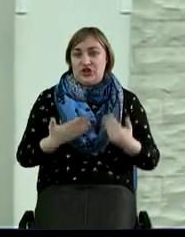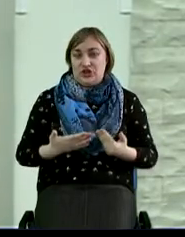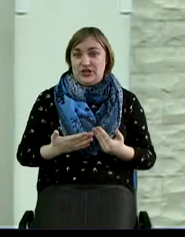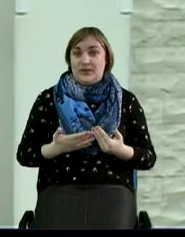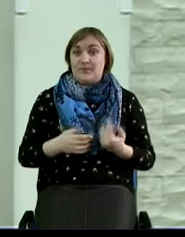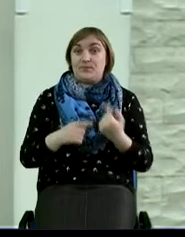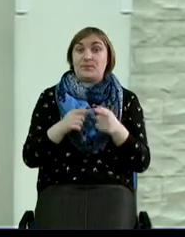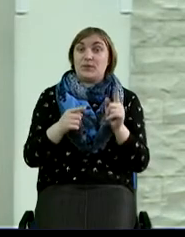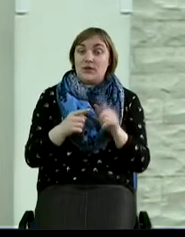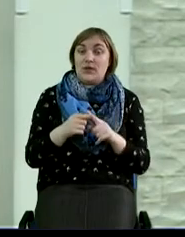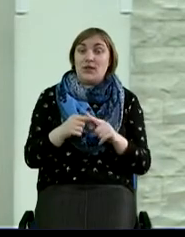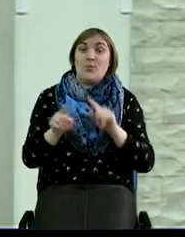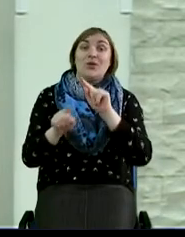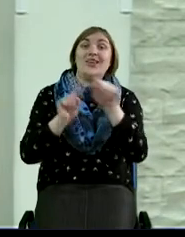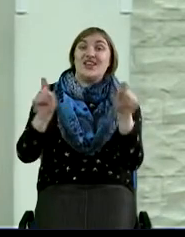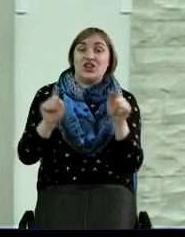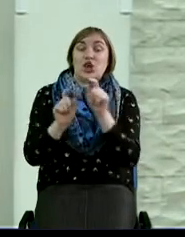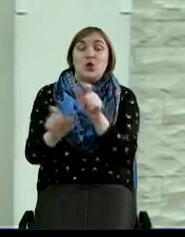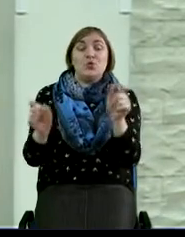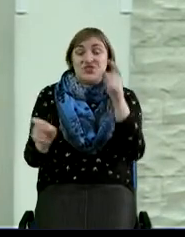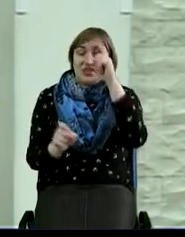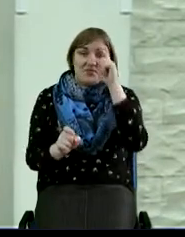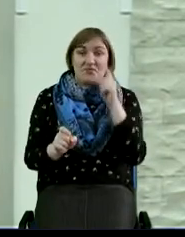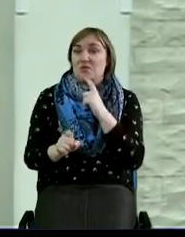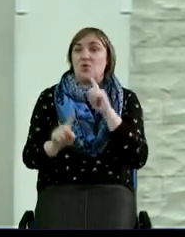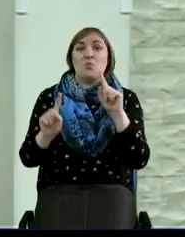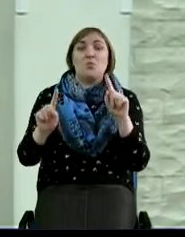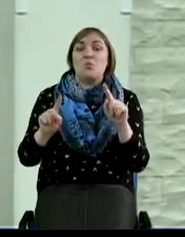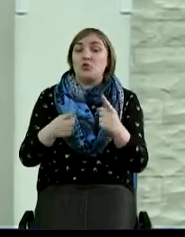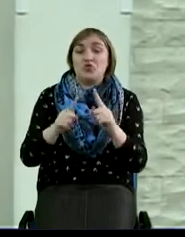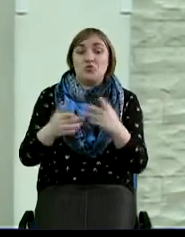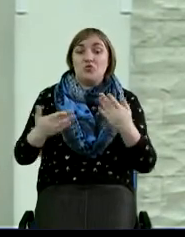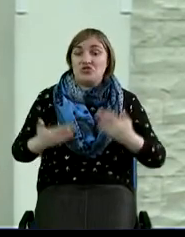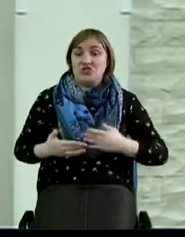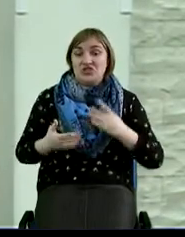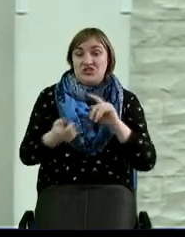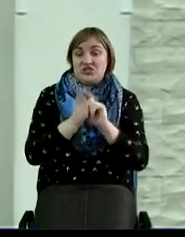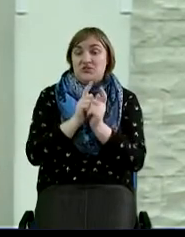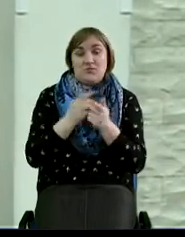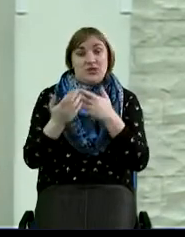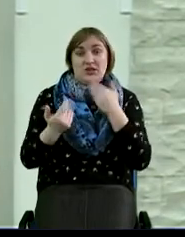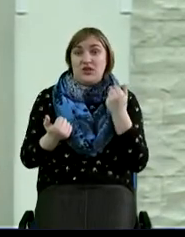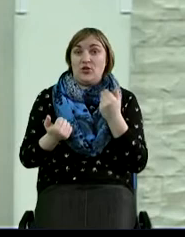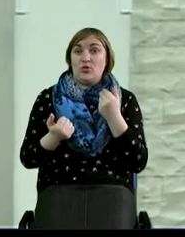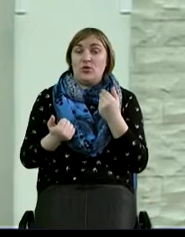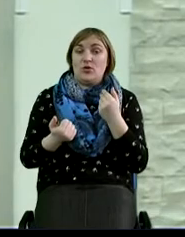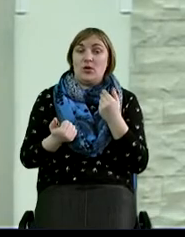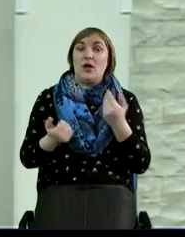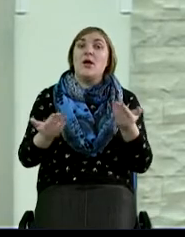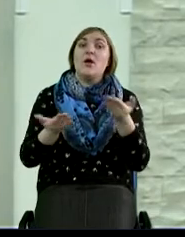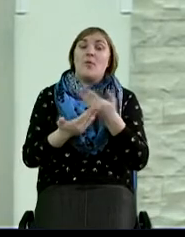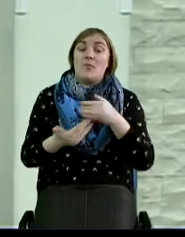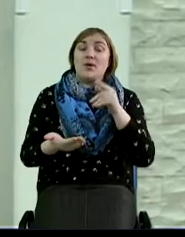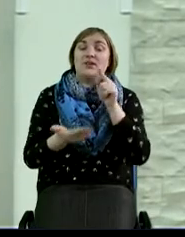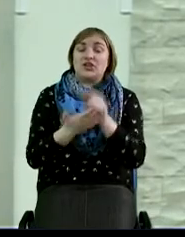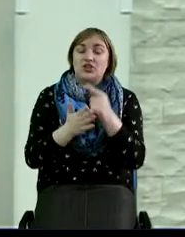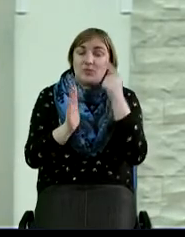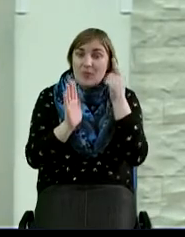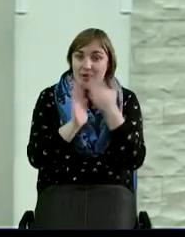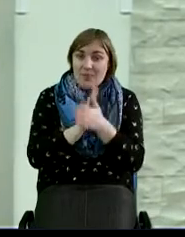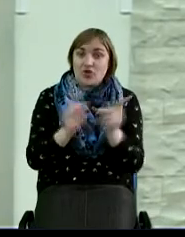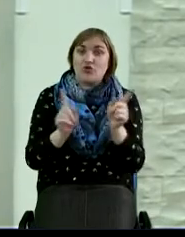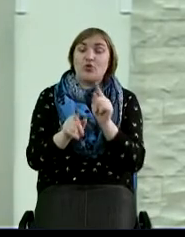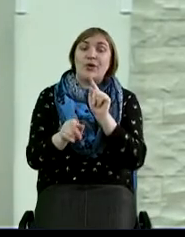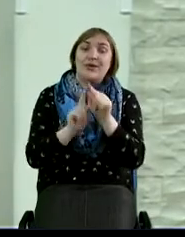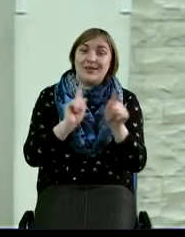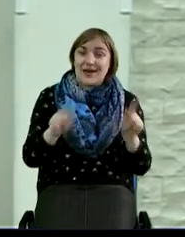И поэтому иногда люди не понимают, почему вдруг в их жизни что-то не меняется. Потому что мы должны понимать, что иногда